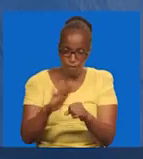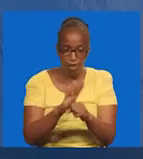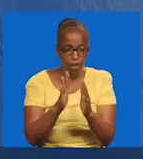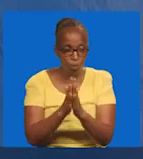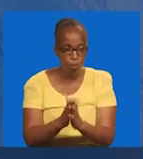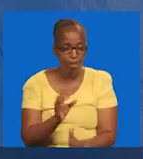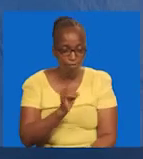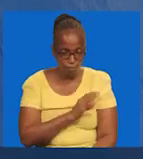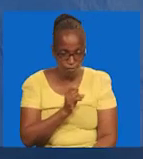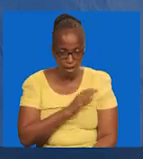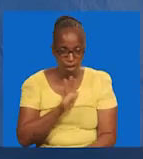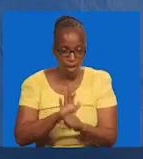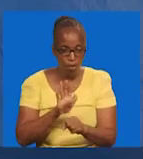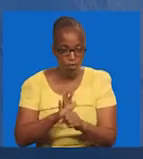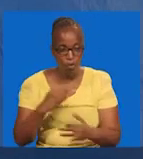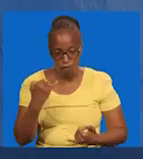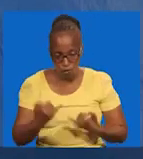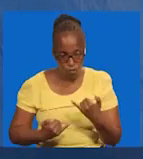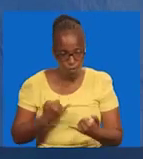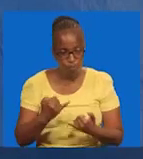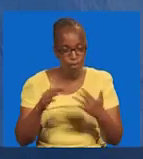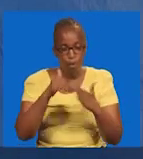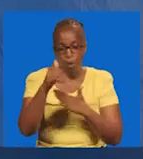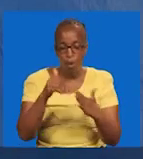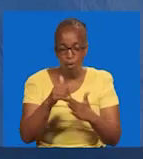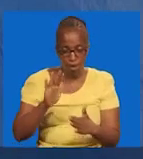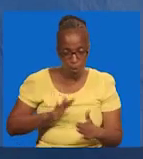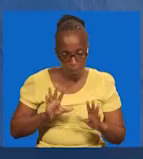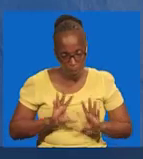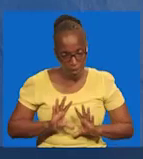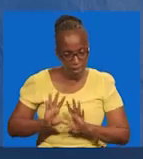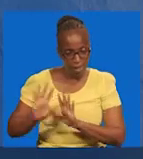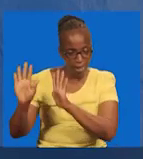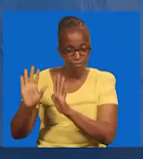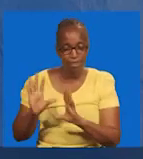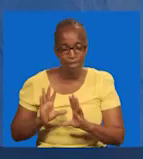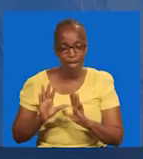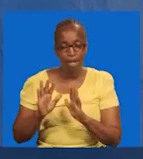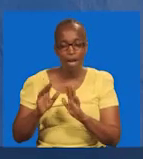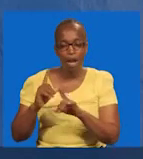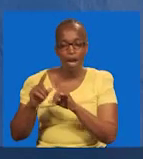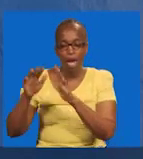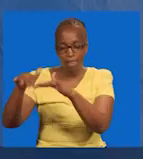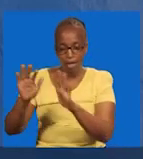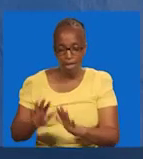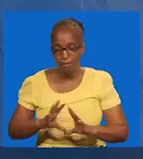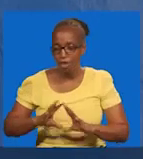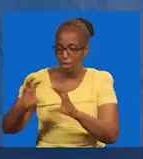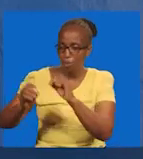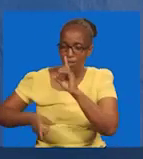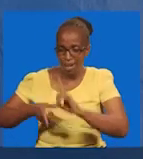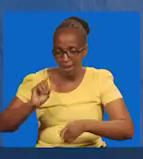wamenjawa na hofu, na furaha nyingi, wale wanawake, waliondoka upesi, pale kaburini,